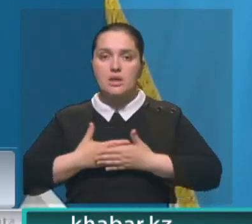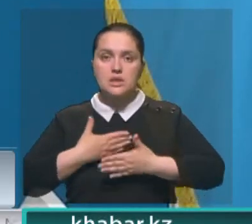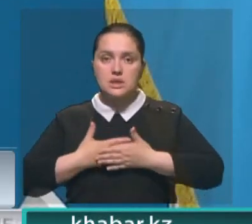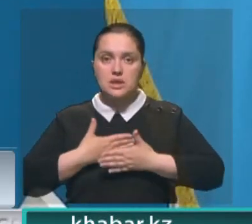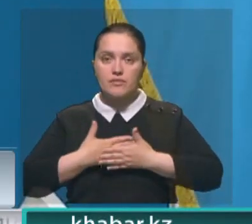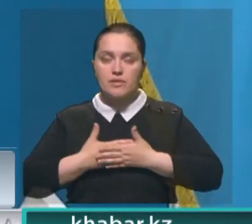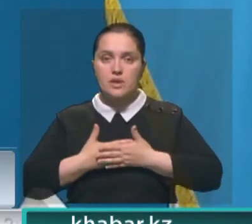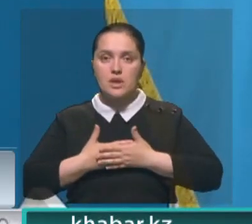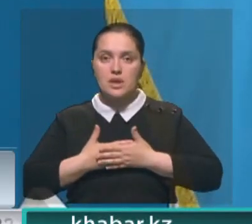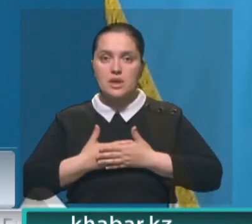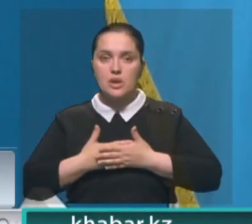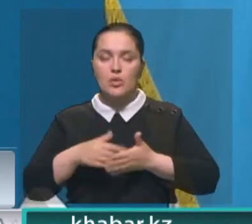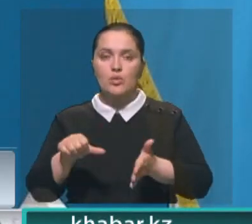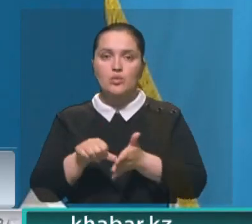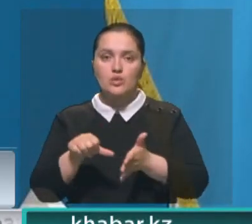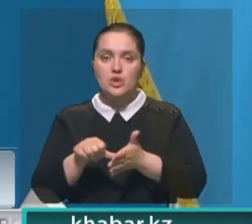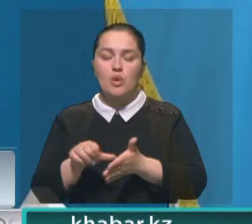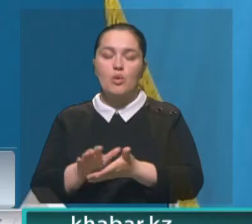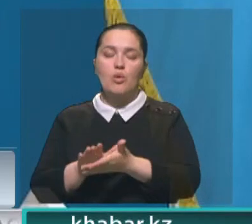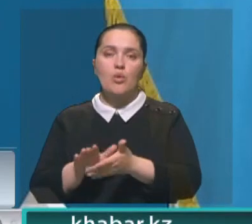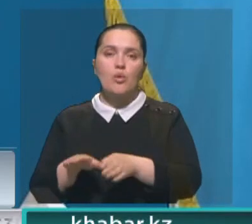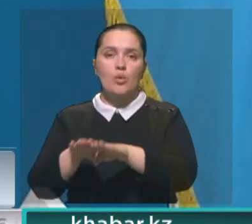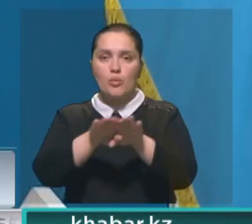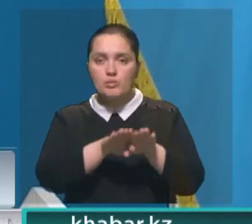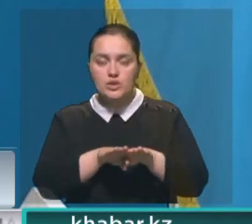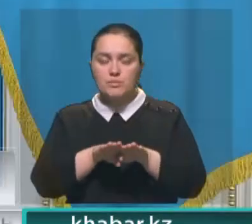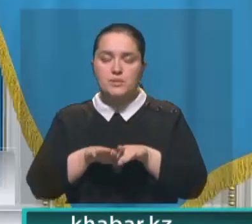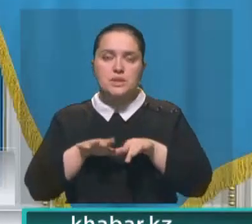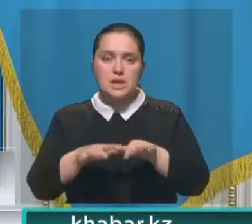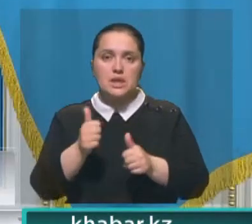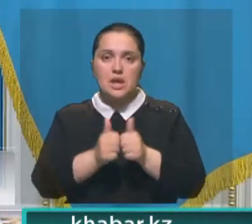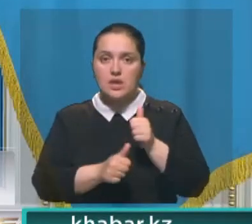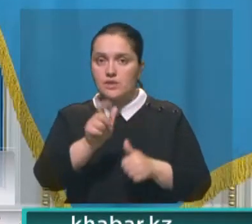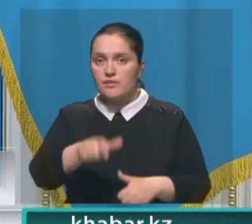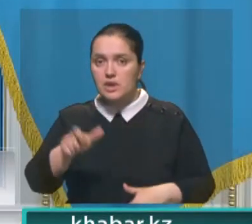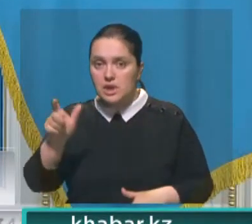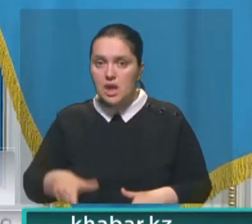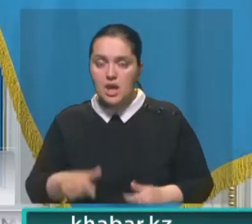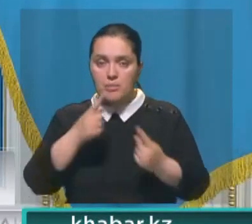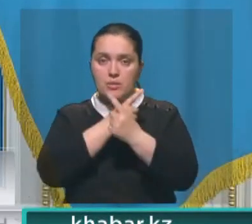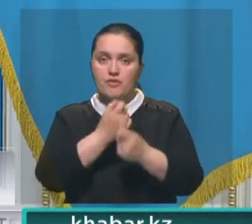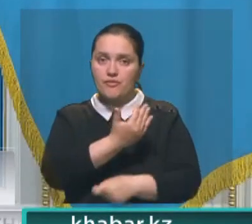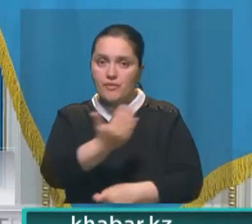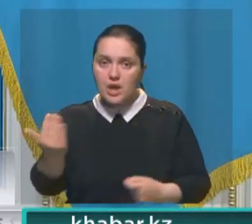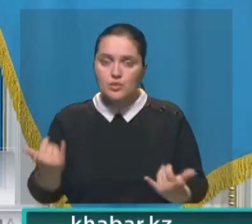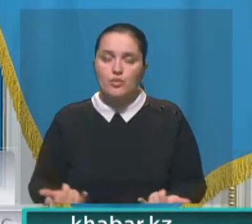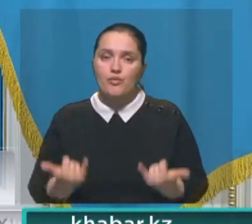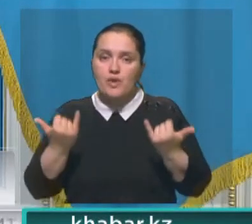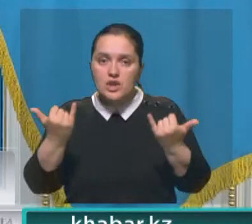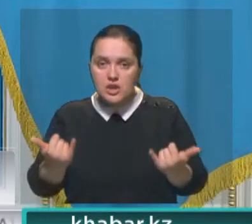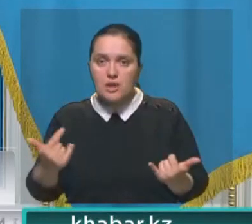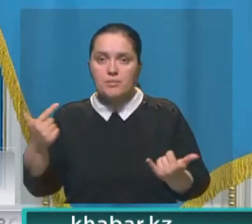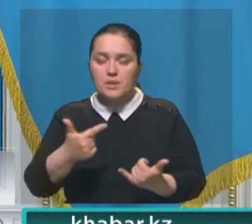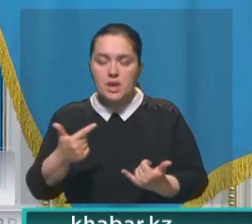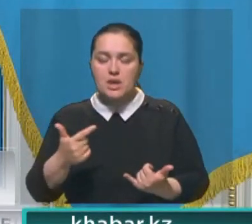и созидательное участие в общем деле каждого гражданина. Призываю вас, уважаемые сограждане, сделать